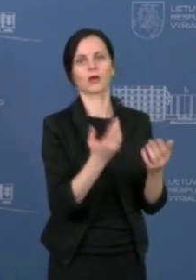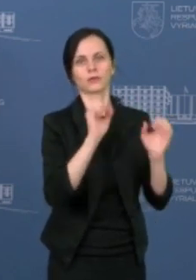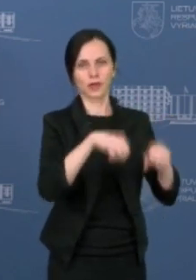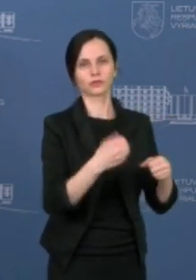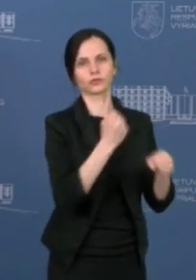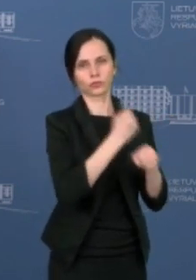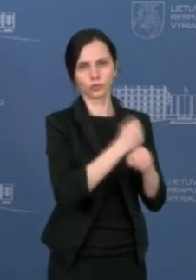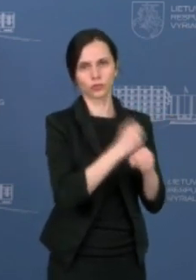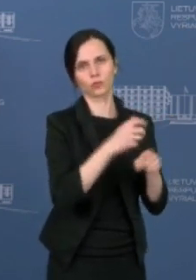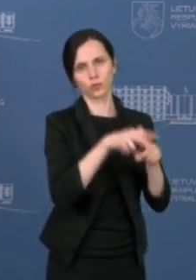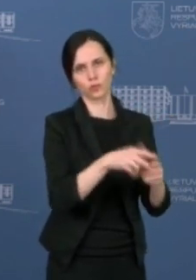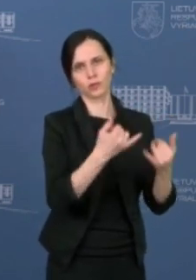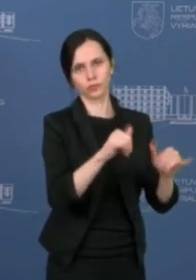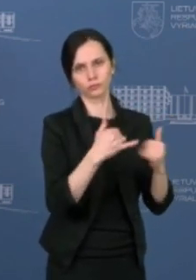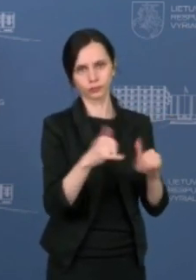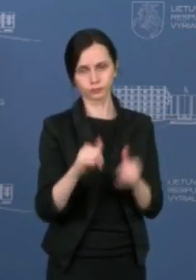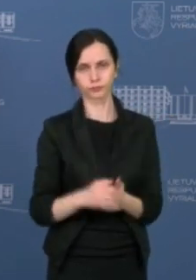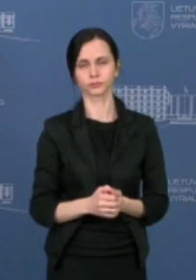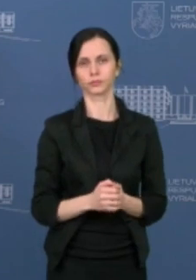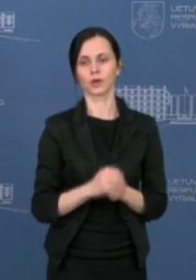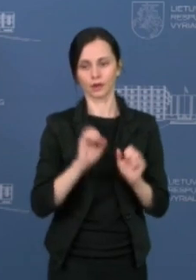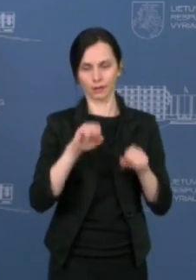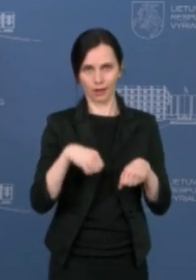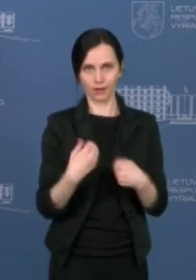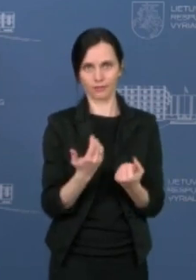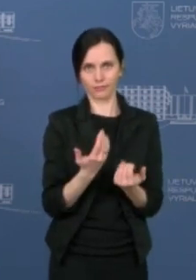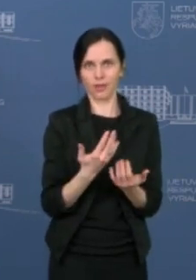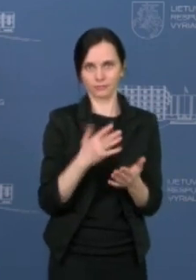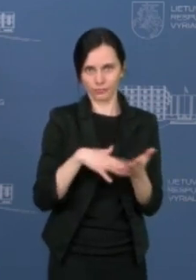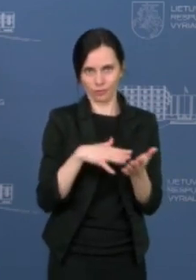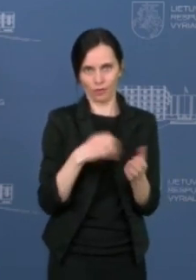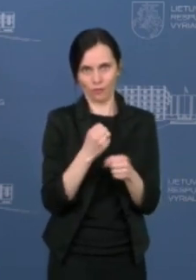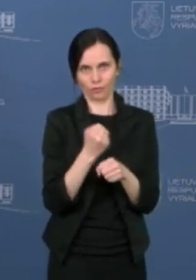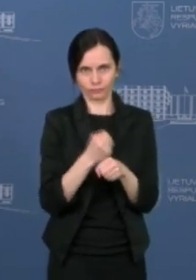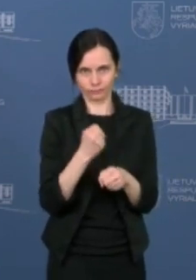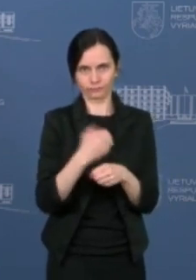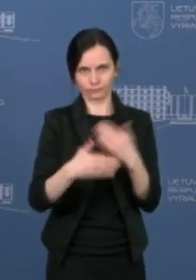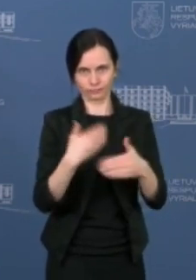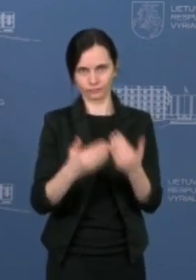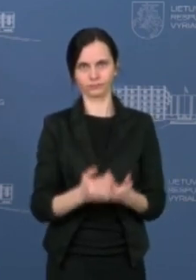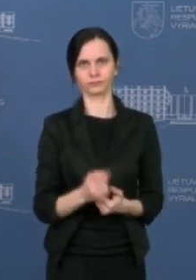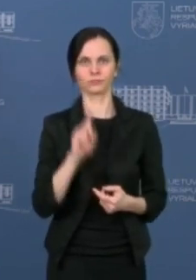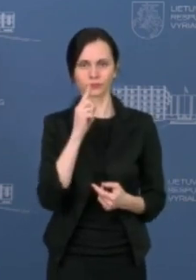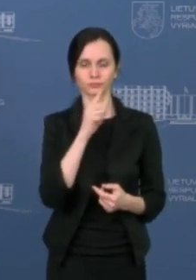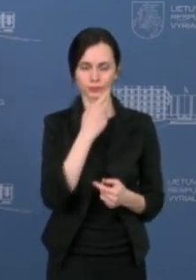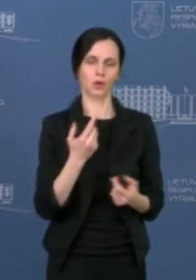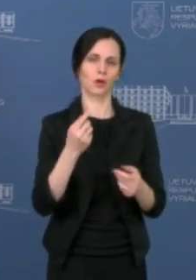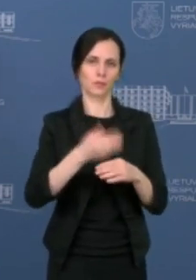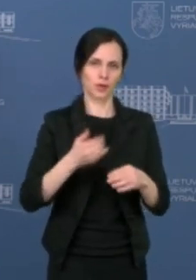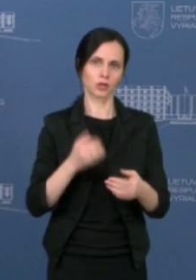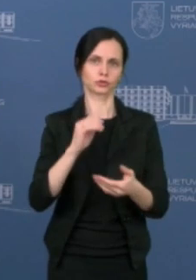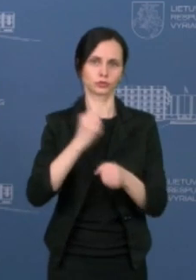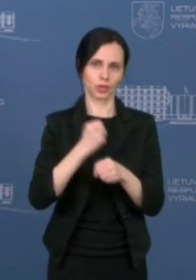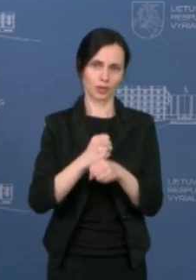testavimas, mums kaip tik ir atsiveria galimybė padidinti profilaktinį testavimą. Taip, kad dar kartą